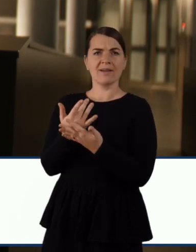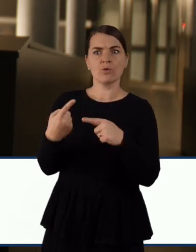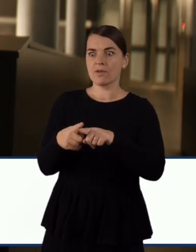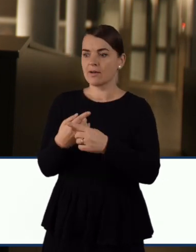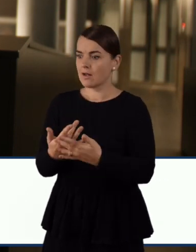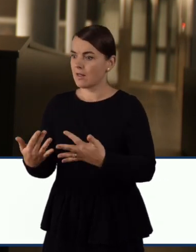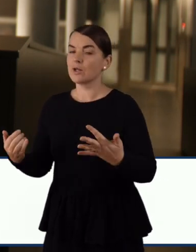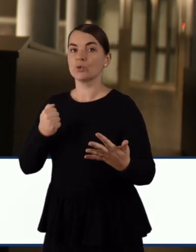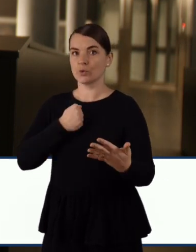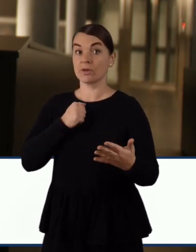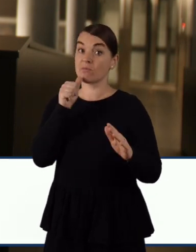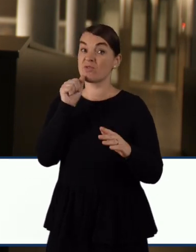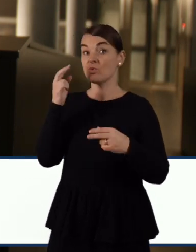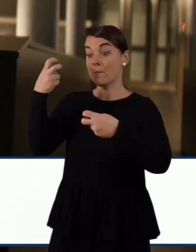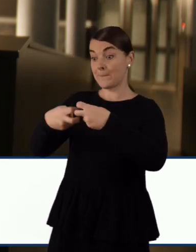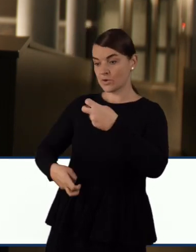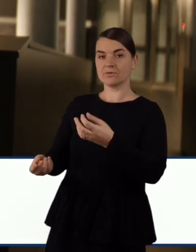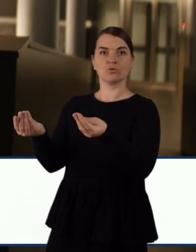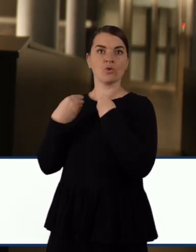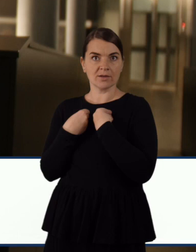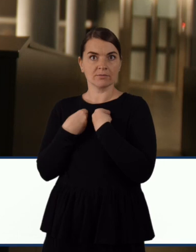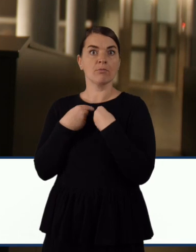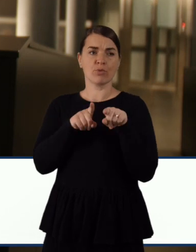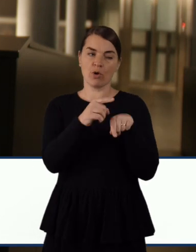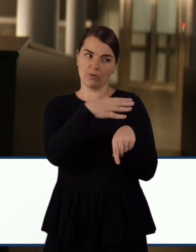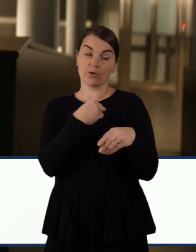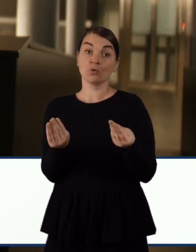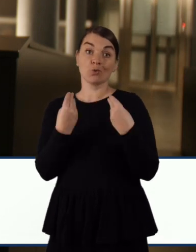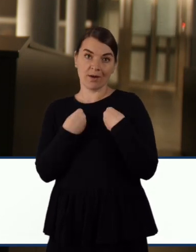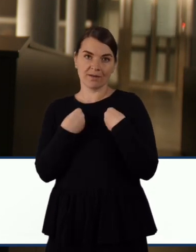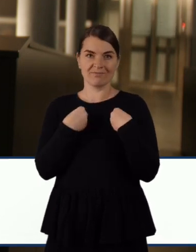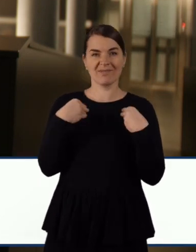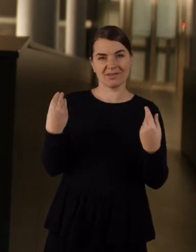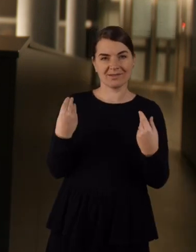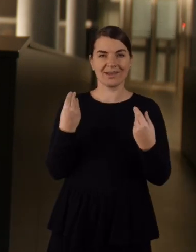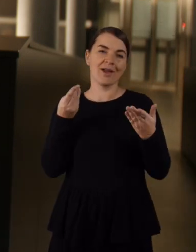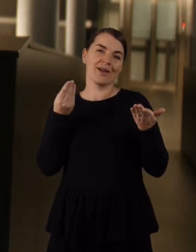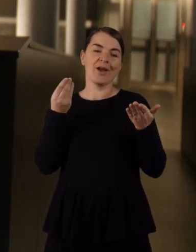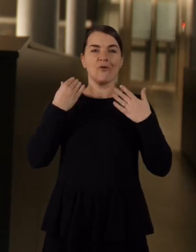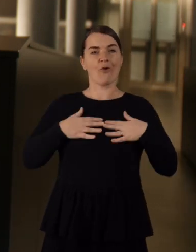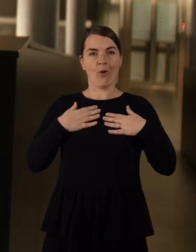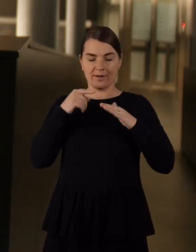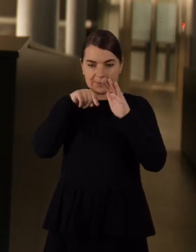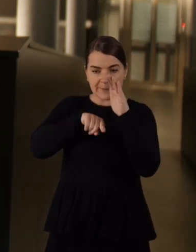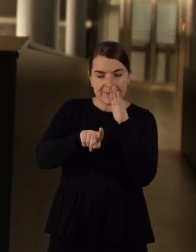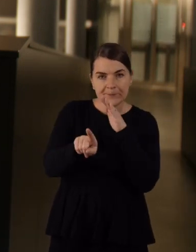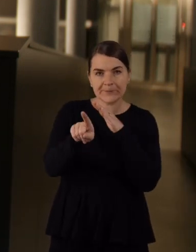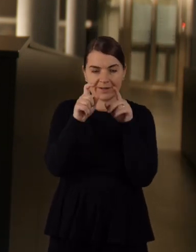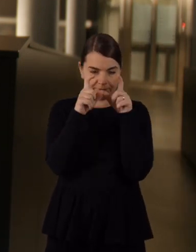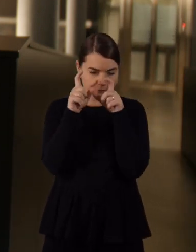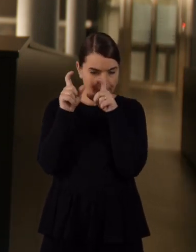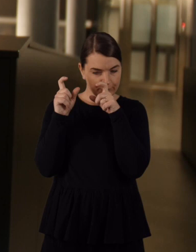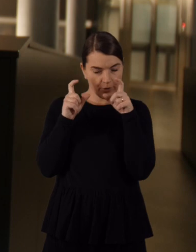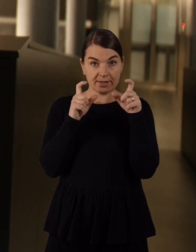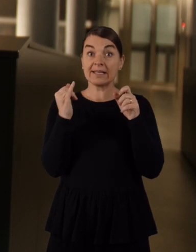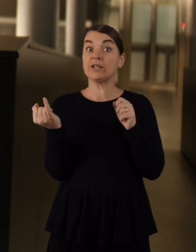visokios įrangos, kurios dalis sugedusios man duodavo, su broliu. Tada mes lysdavome į vonę su tai įrangą ir darydavom visokias nuotraukas. Tai yra, mums